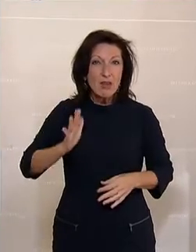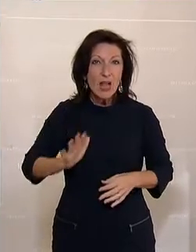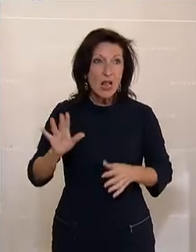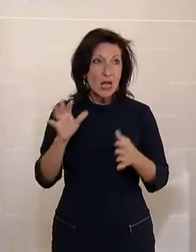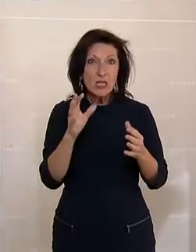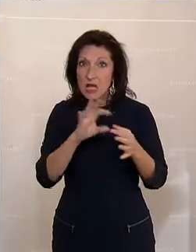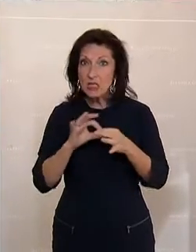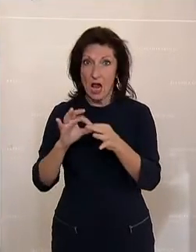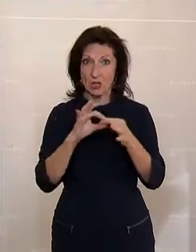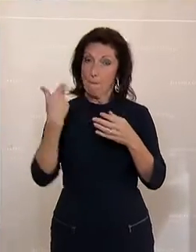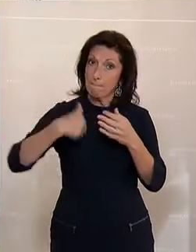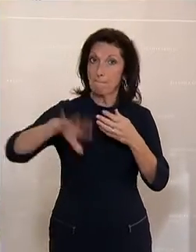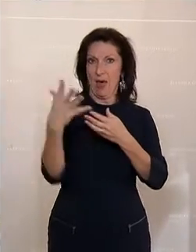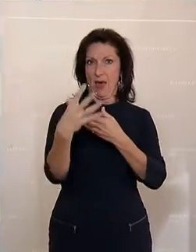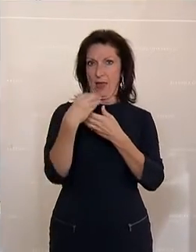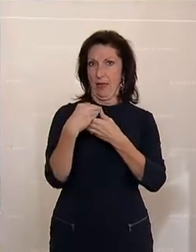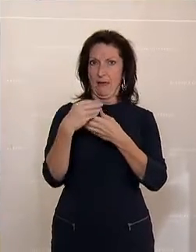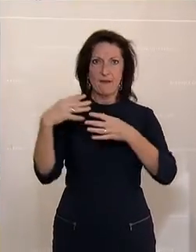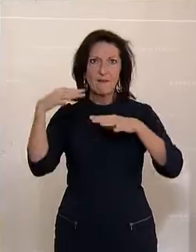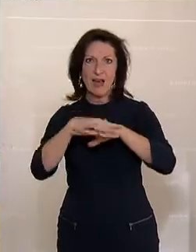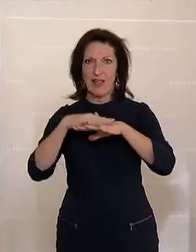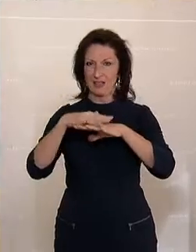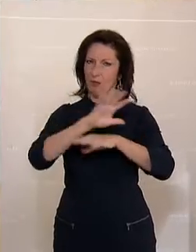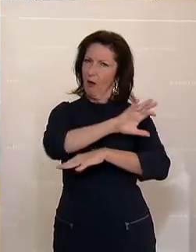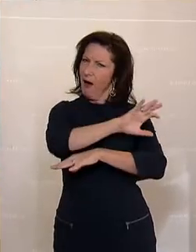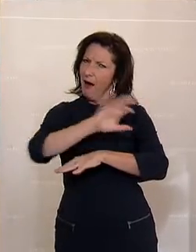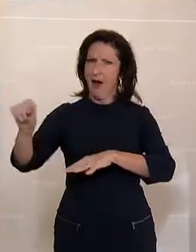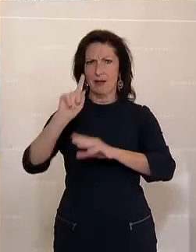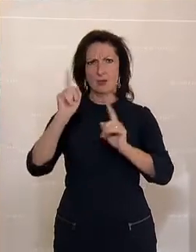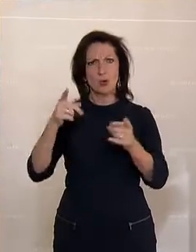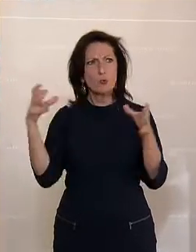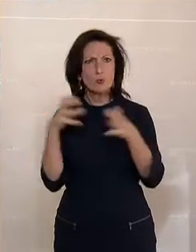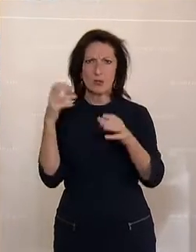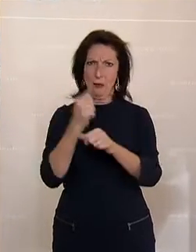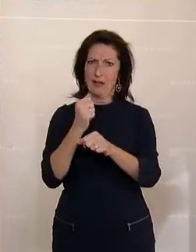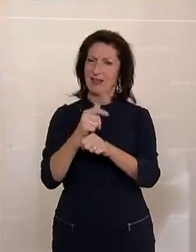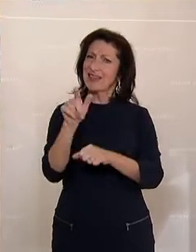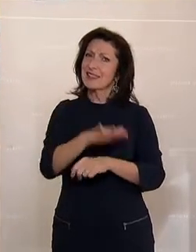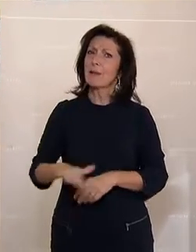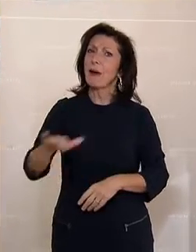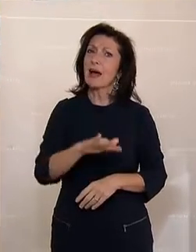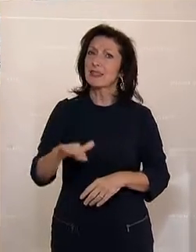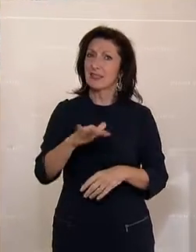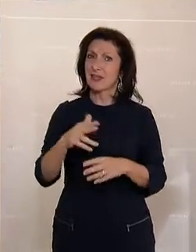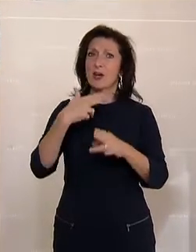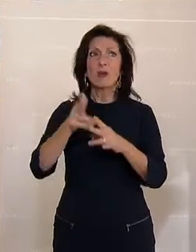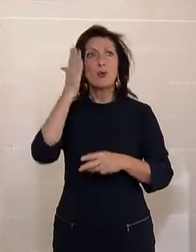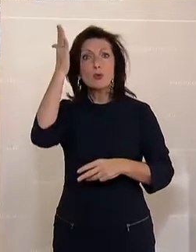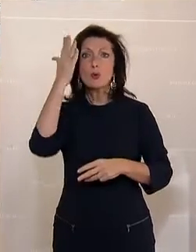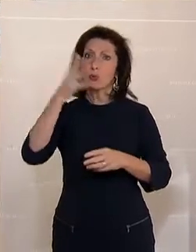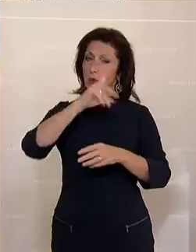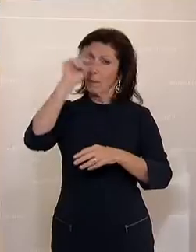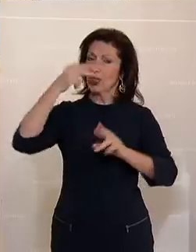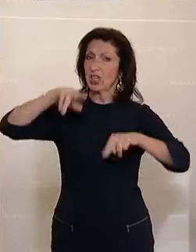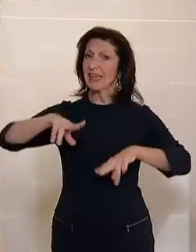eingesetzt. Die Vernetzung und die Zusammenarbeit aller Beteiligten ist ein wichtiger Grundstein zur Sicherung unserer Menschenrechte.